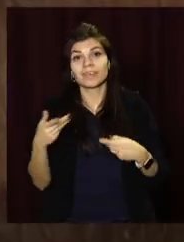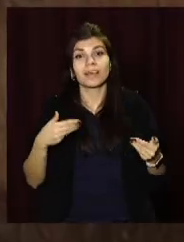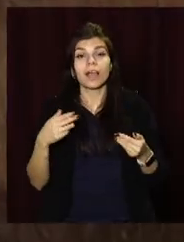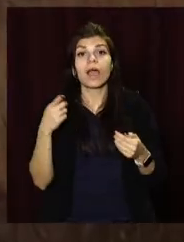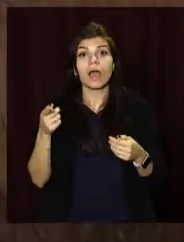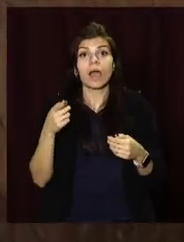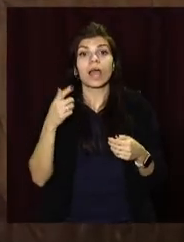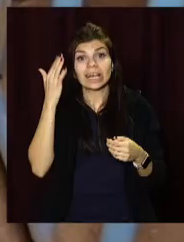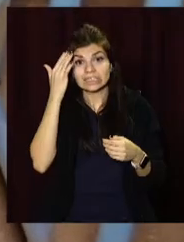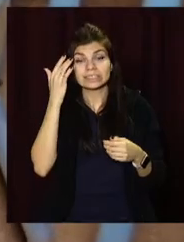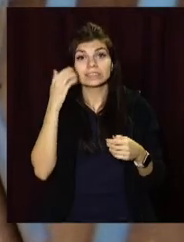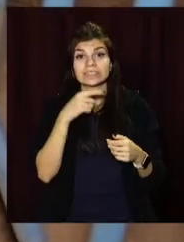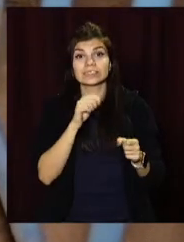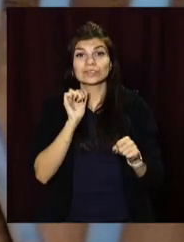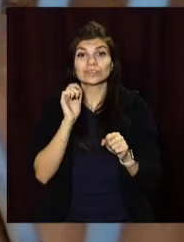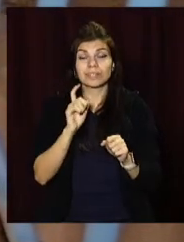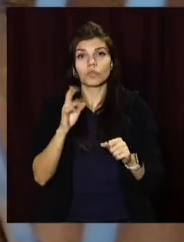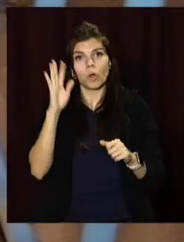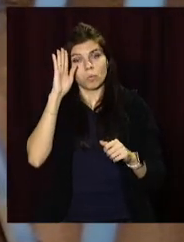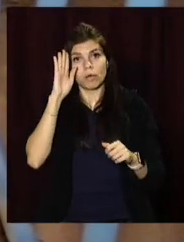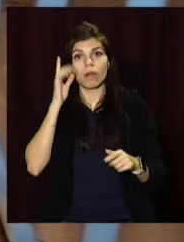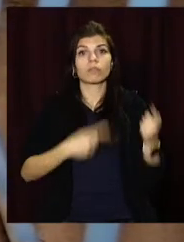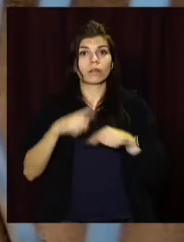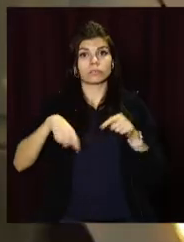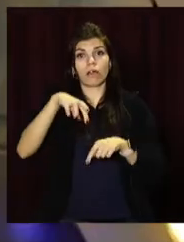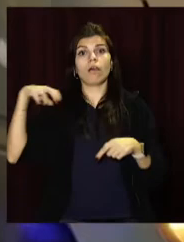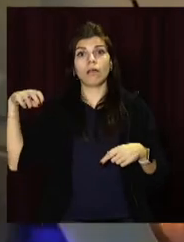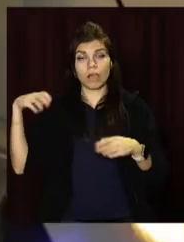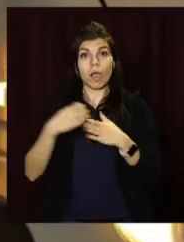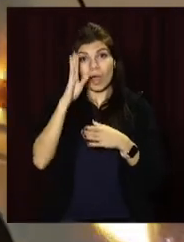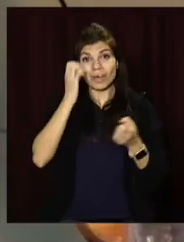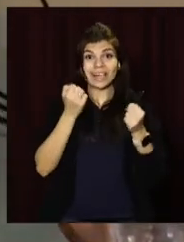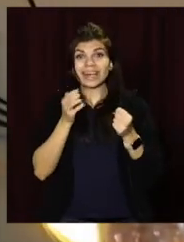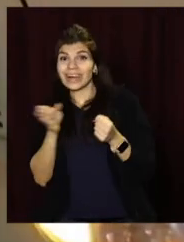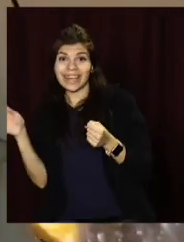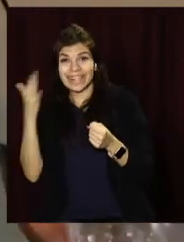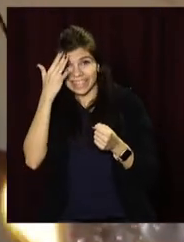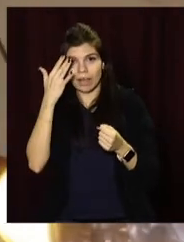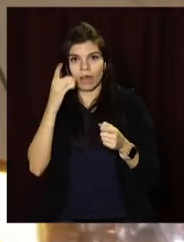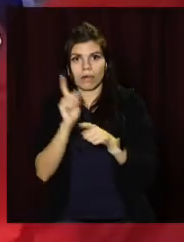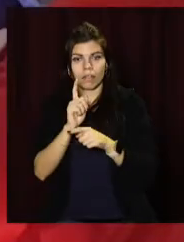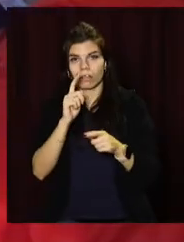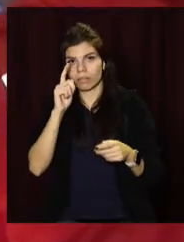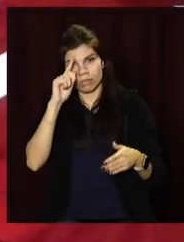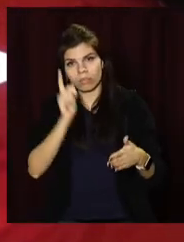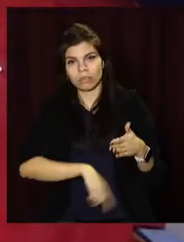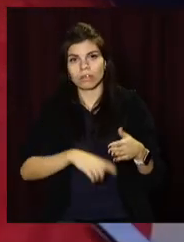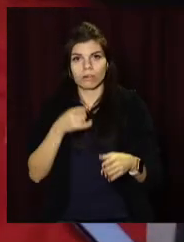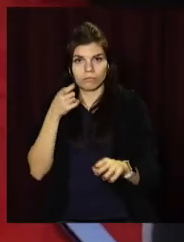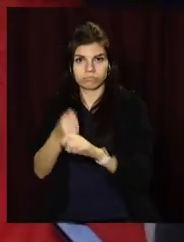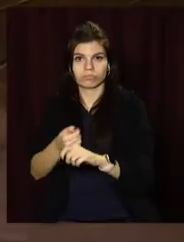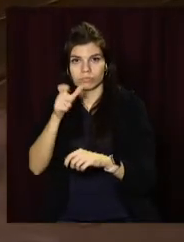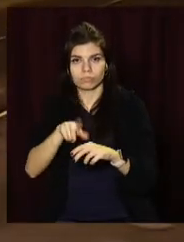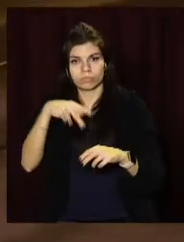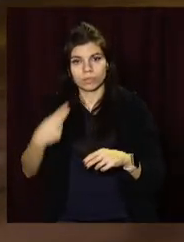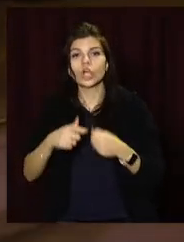намагався уникнути зіткнення, проте чоловік відступив назад. І в результаті потрапив під колеса. Постраждалого з травмою голови доправили до